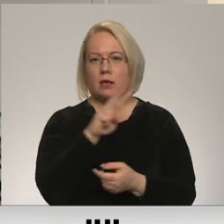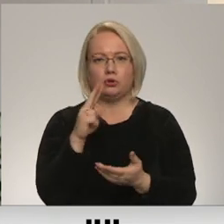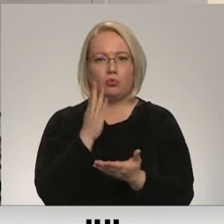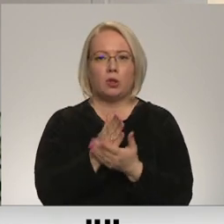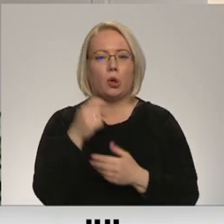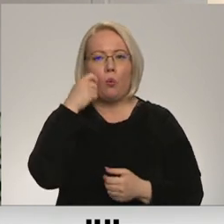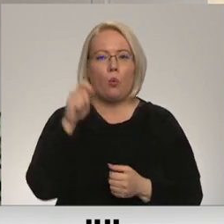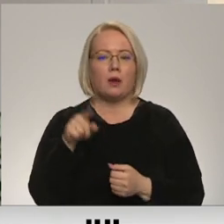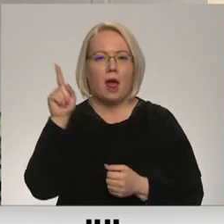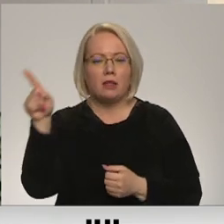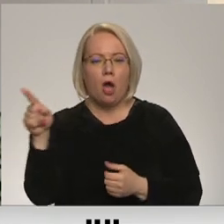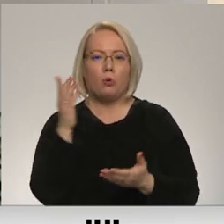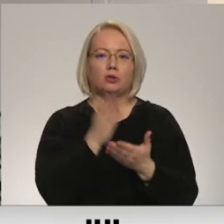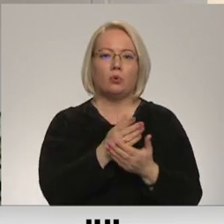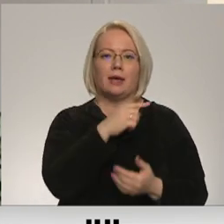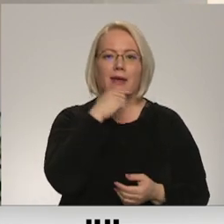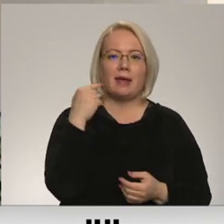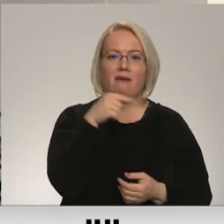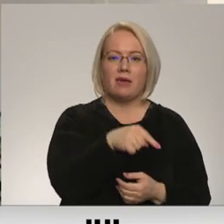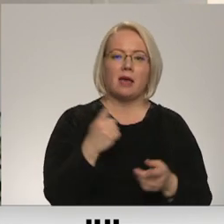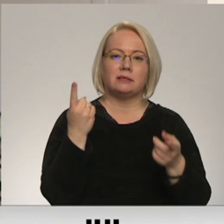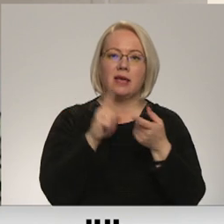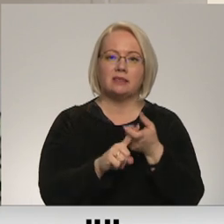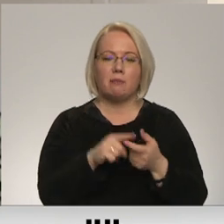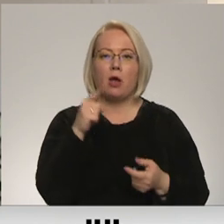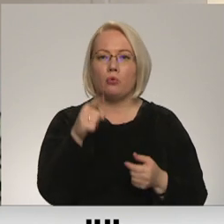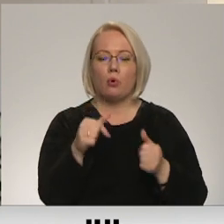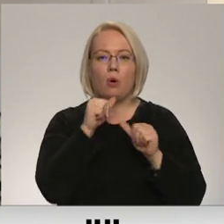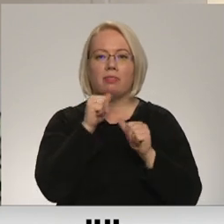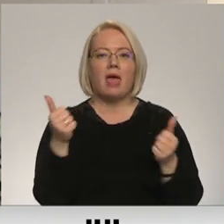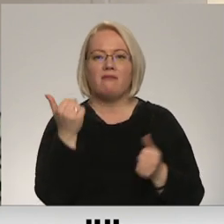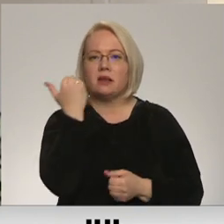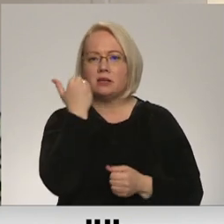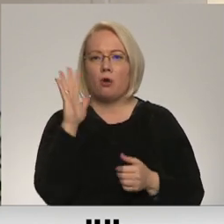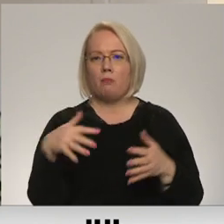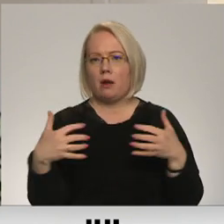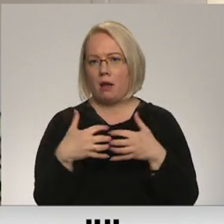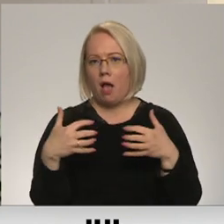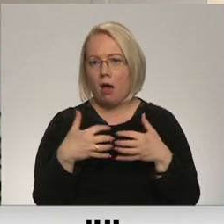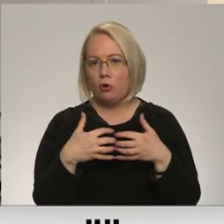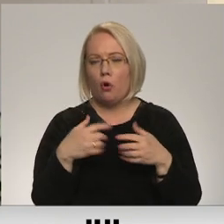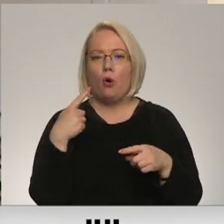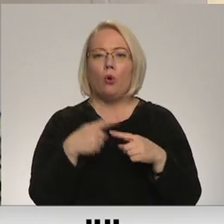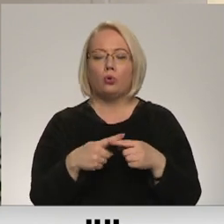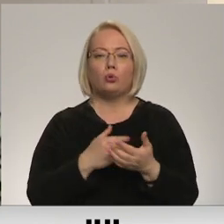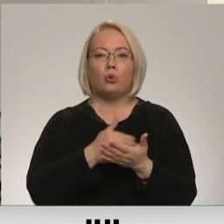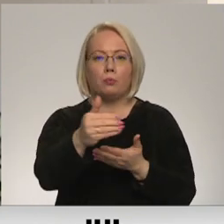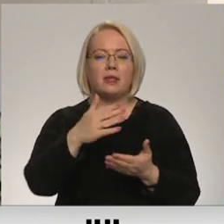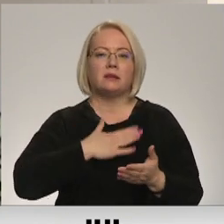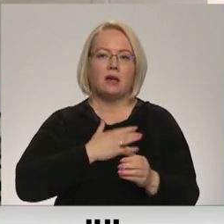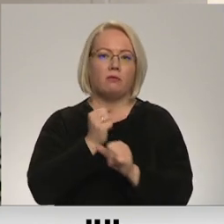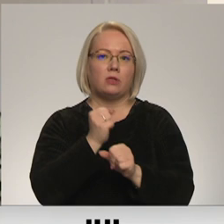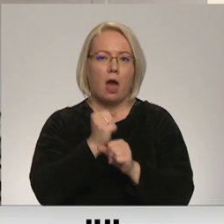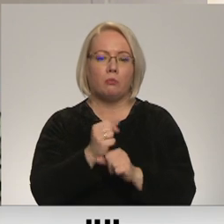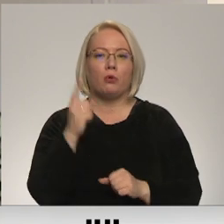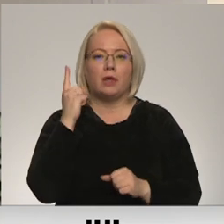Ukraina un kas notiek Krievijas aizstībā, ar to, ko viņi nevar saukt par karu. Viņi turpinās savu darbu tikai